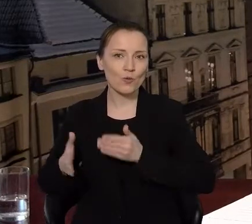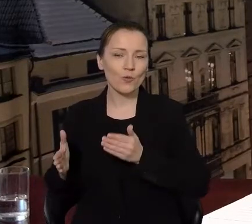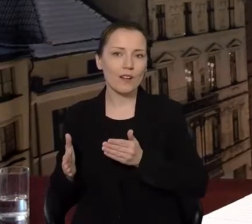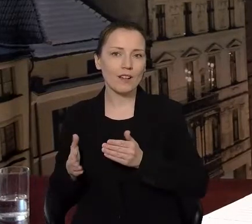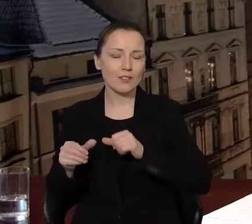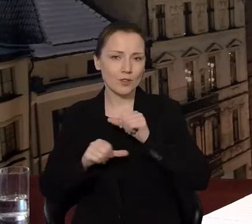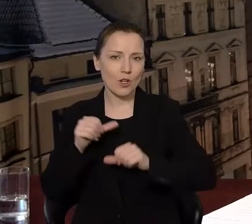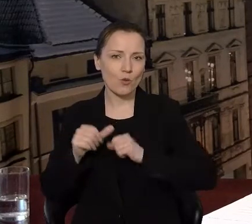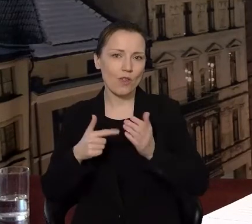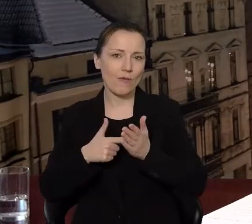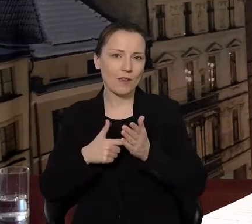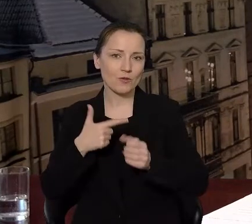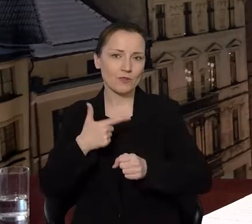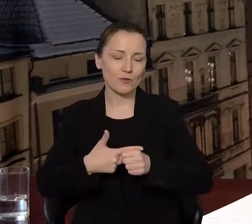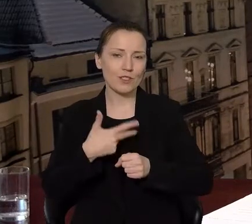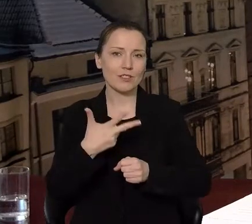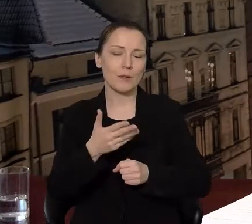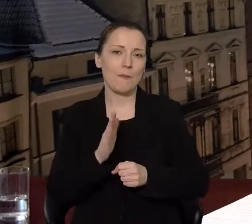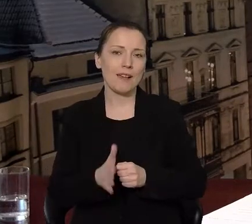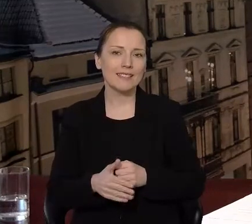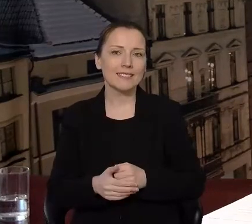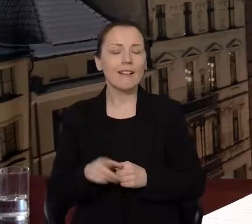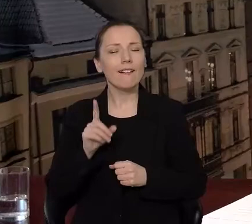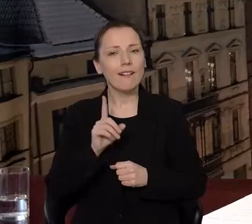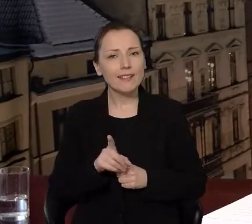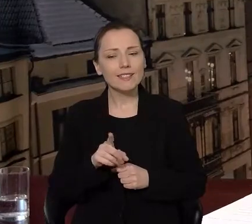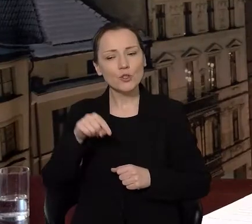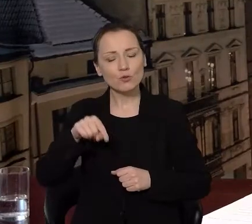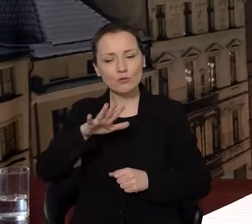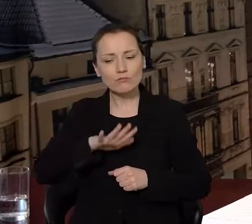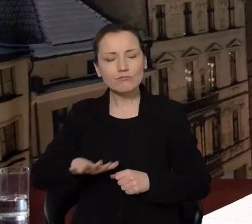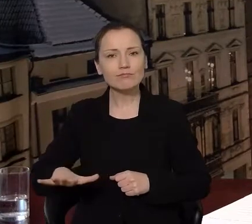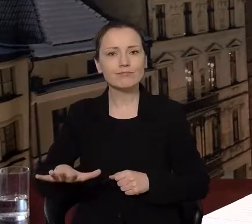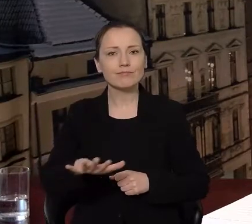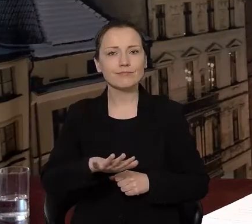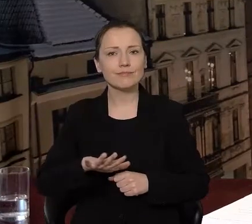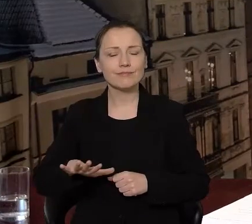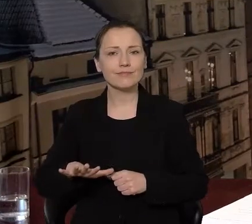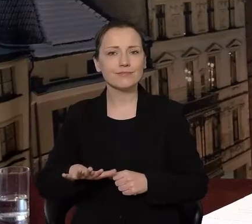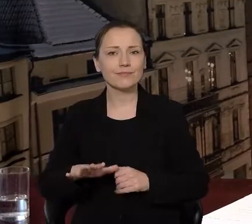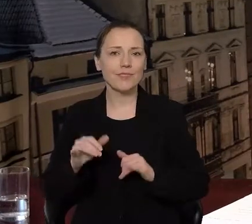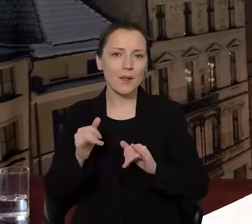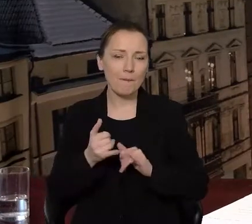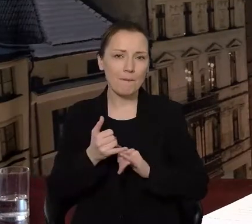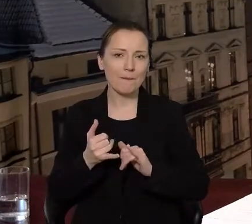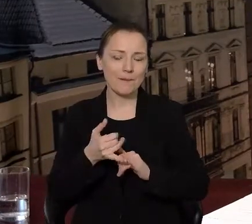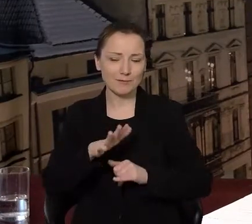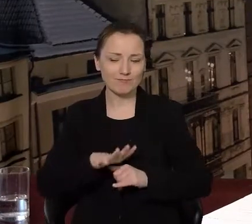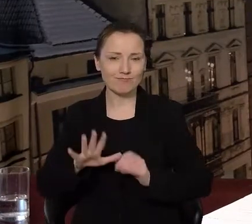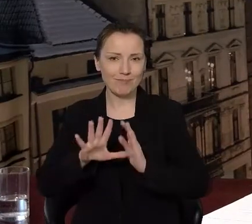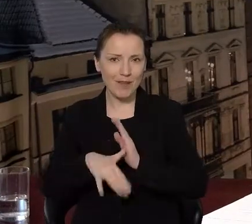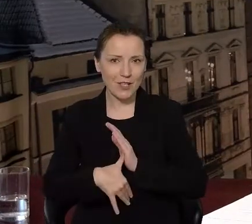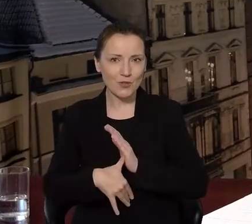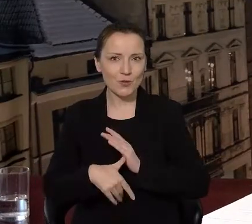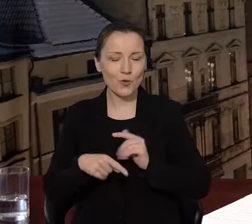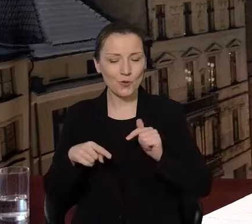roku 2023. No i wreszcie lokalnie, czyli w parametrach miasta, już tylko